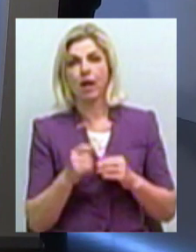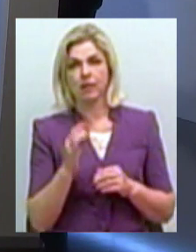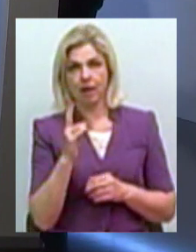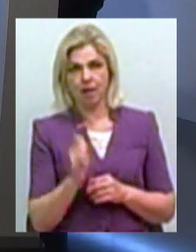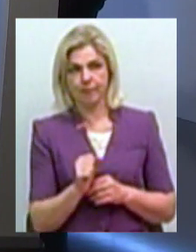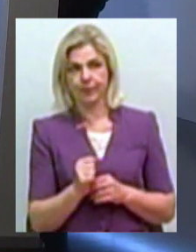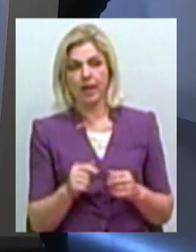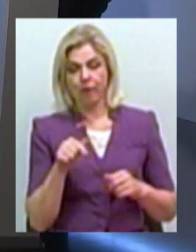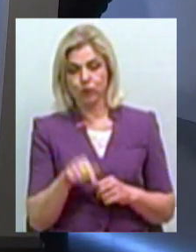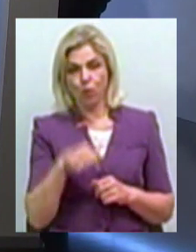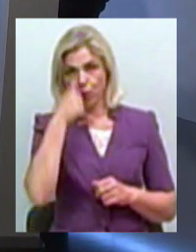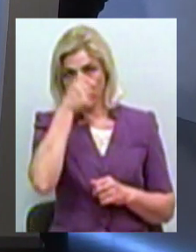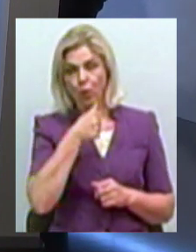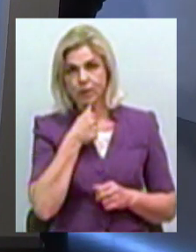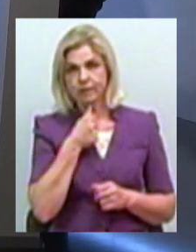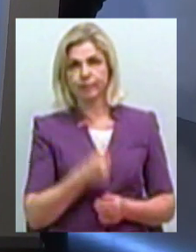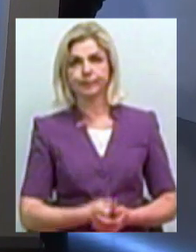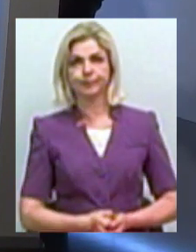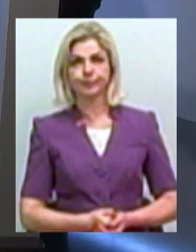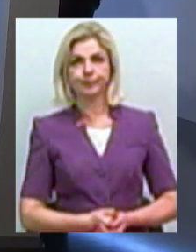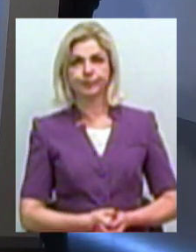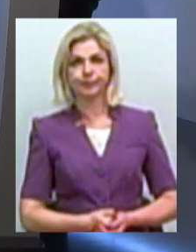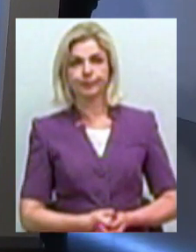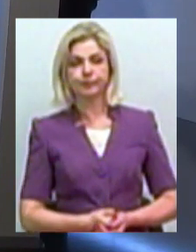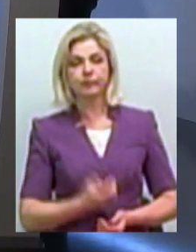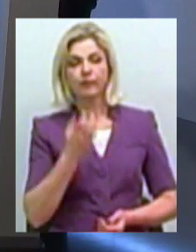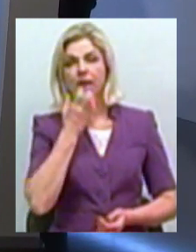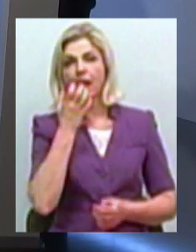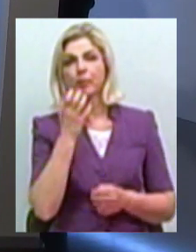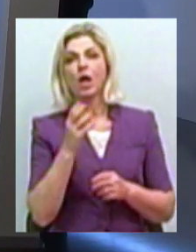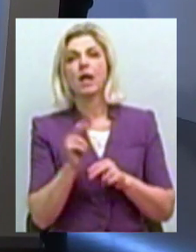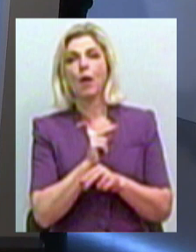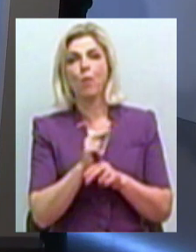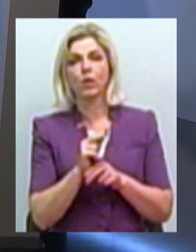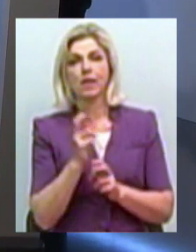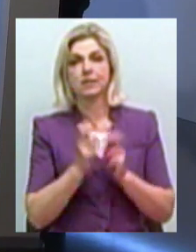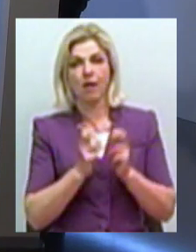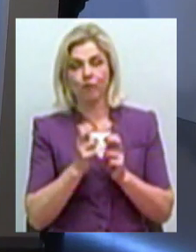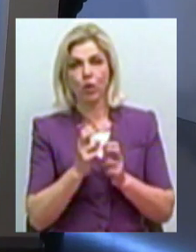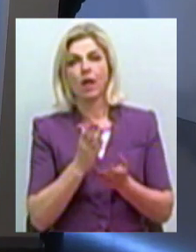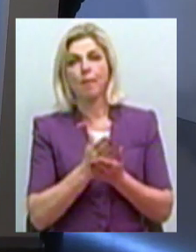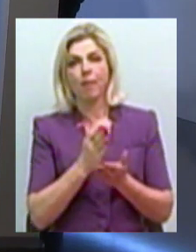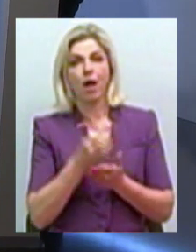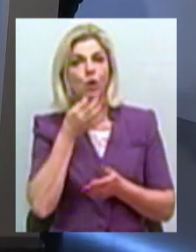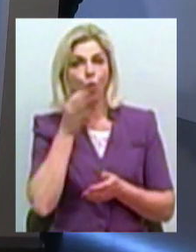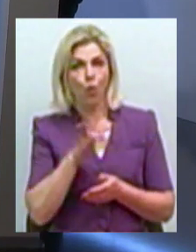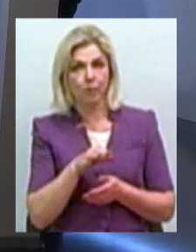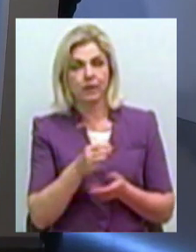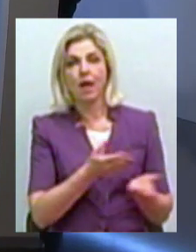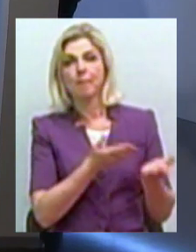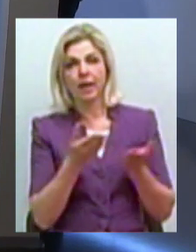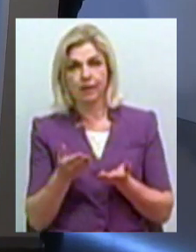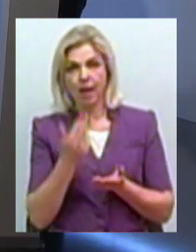в цьому році з теплоремонтним заводом мали такий досвід і запрошували саме